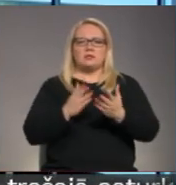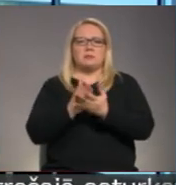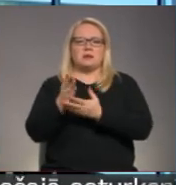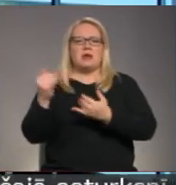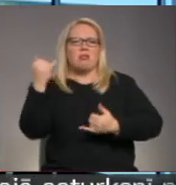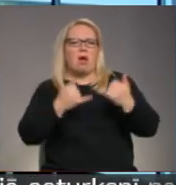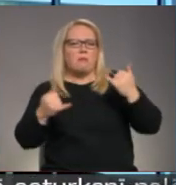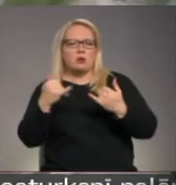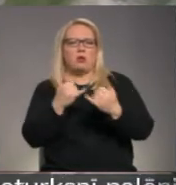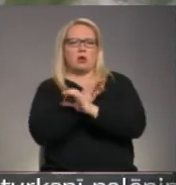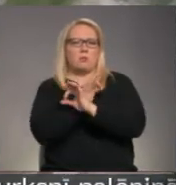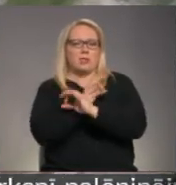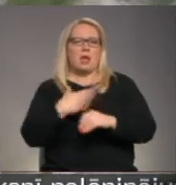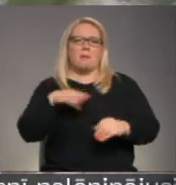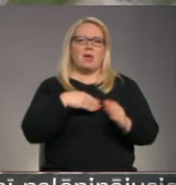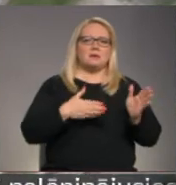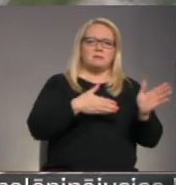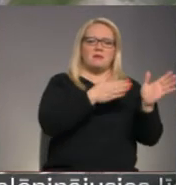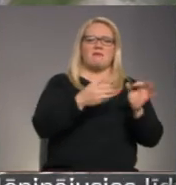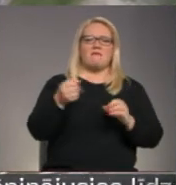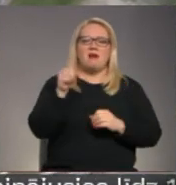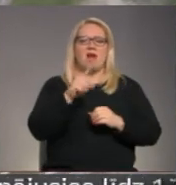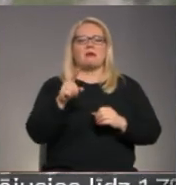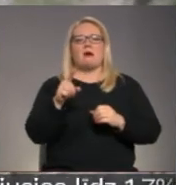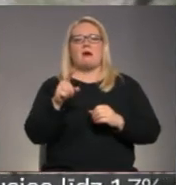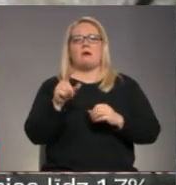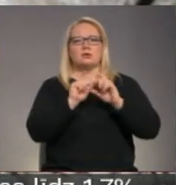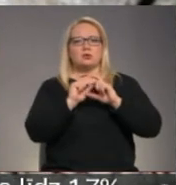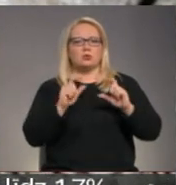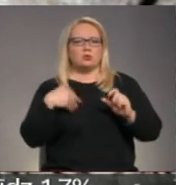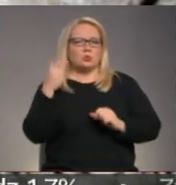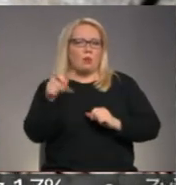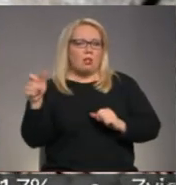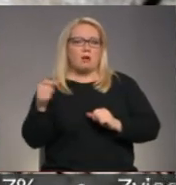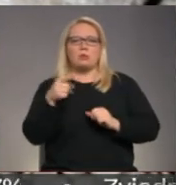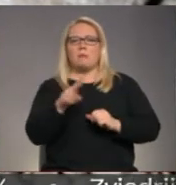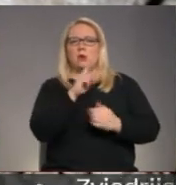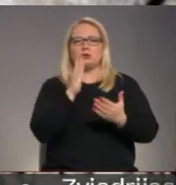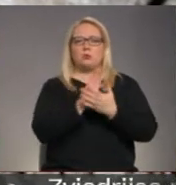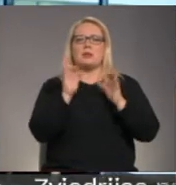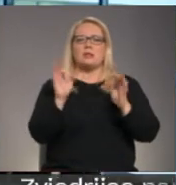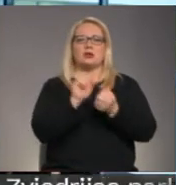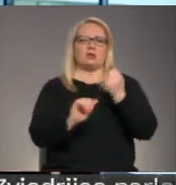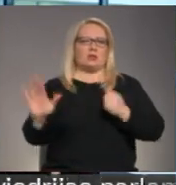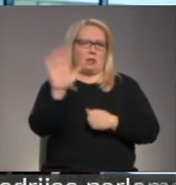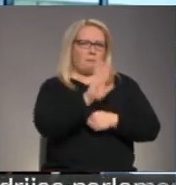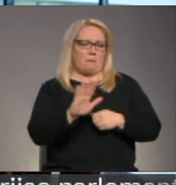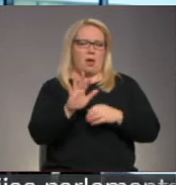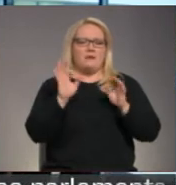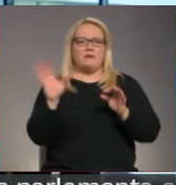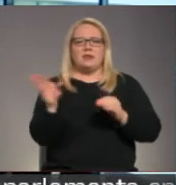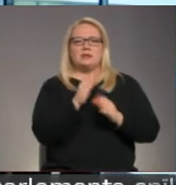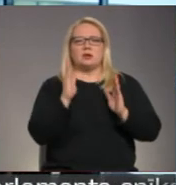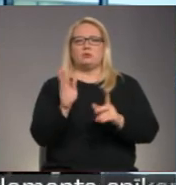laboratoriju biologijām. Mēs domājam vairāk pievērst skolēnus tam, kas notiek tieši dabā. Visiem, tie, kas būs